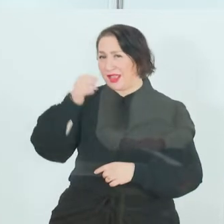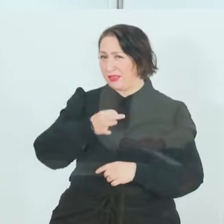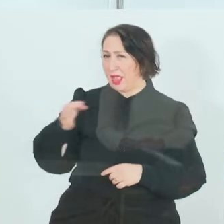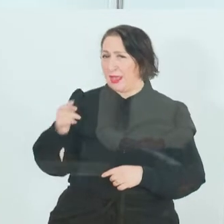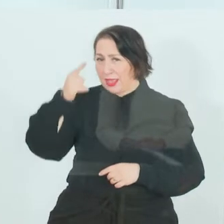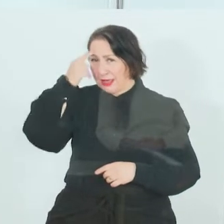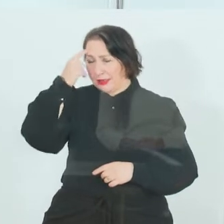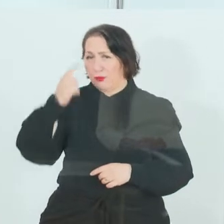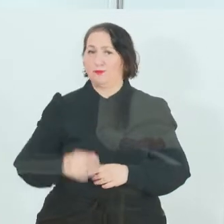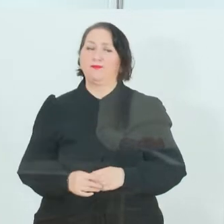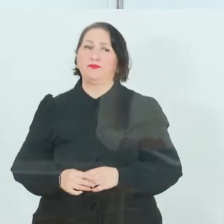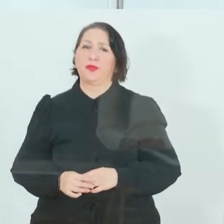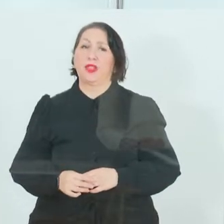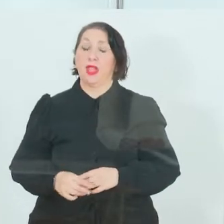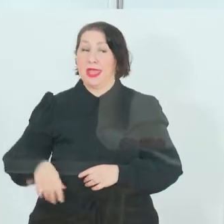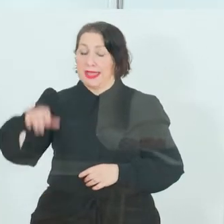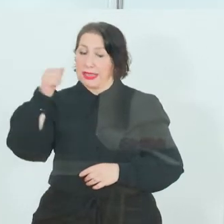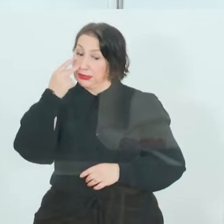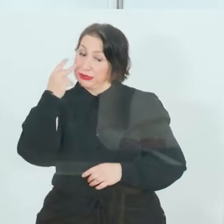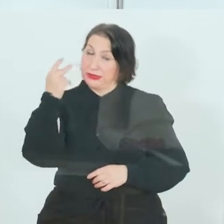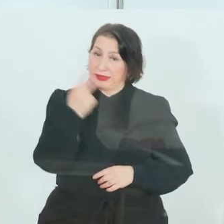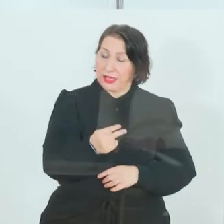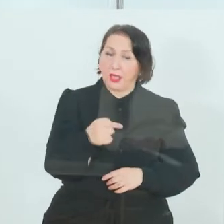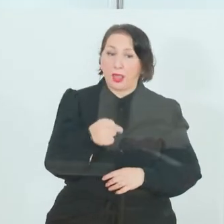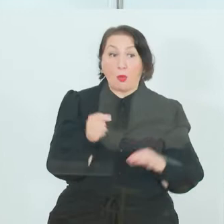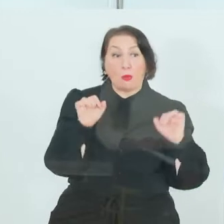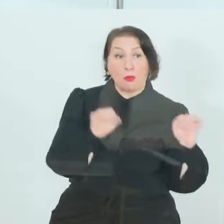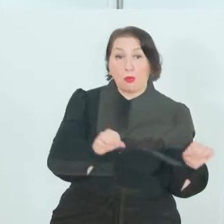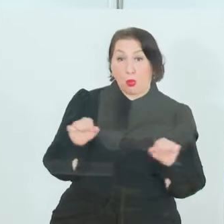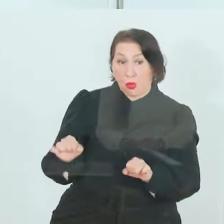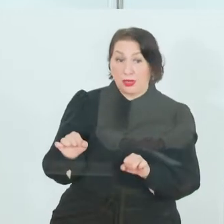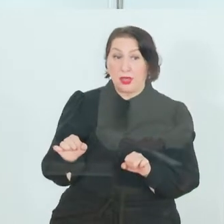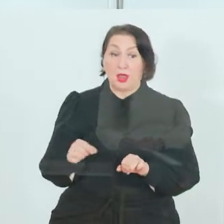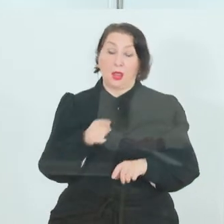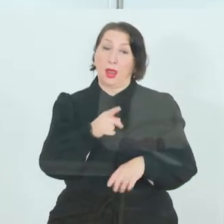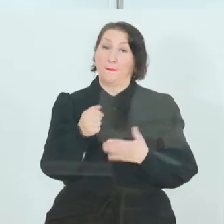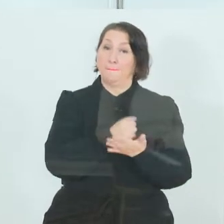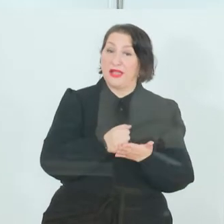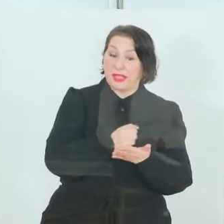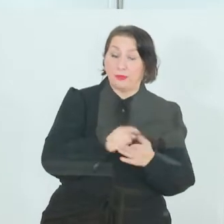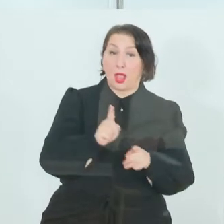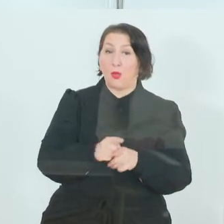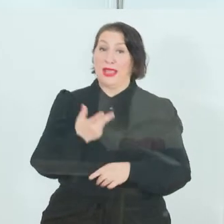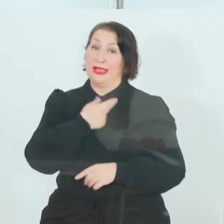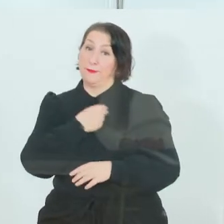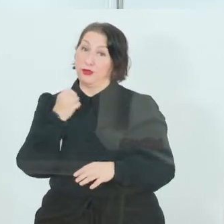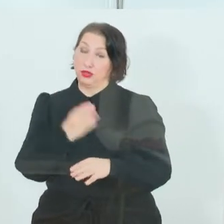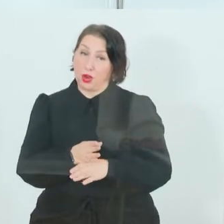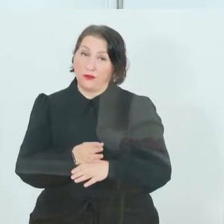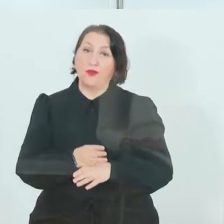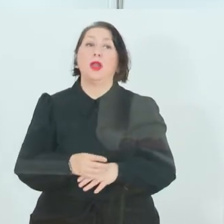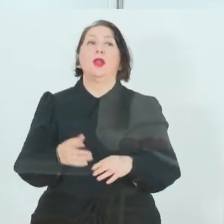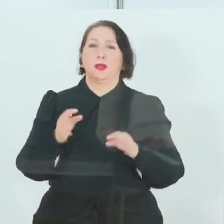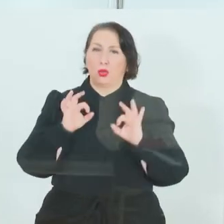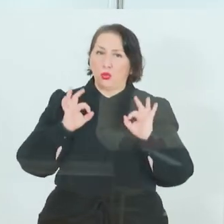Tag hat uns einen Einblick gegeben in das, was möglich ist, wenn wir sowohl Medikamente als auch Impfstoff haben. Wir haben